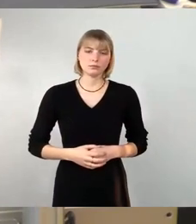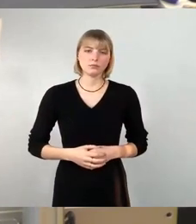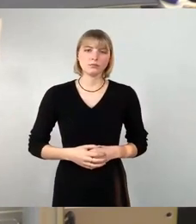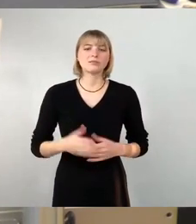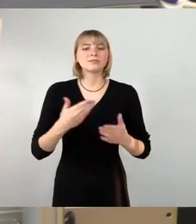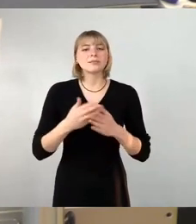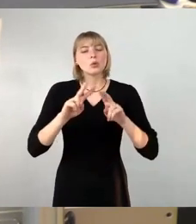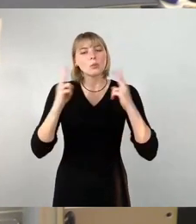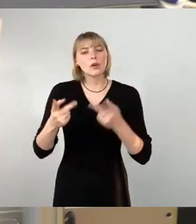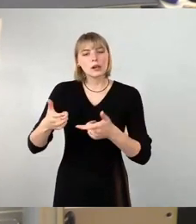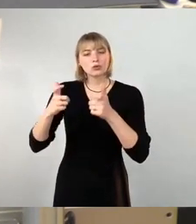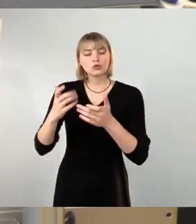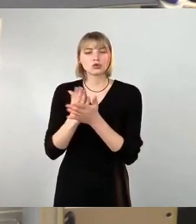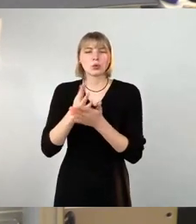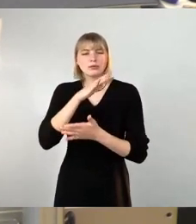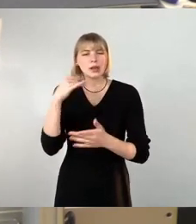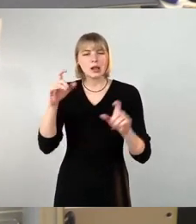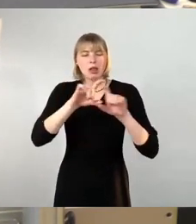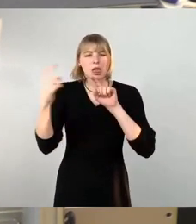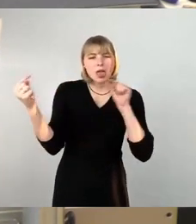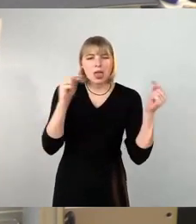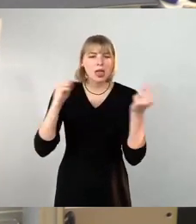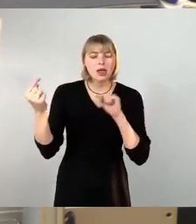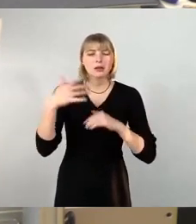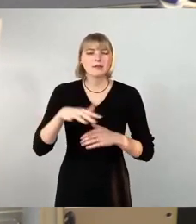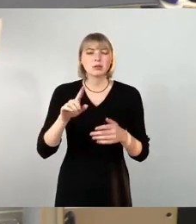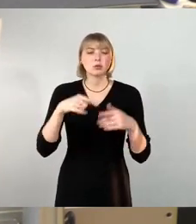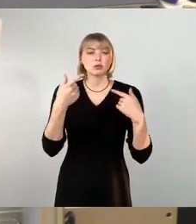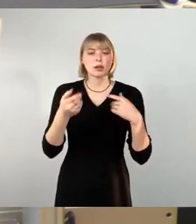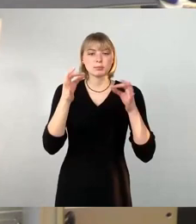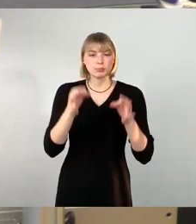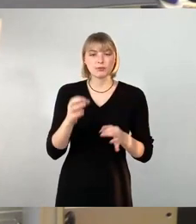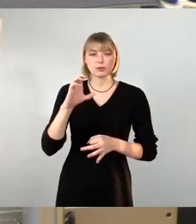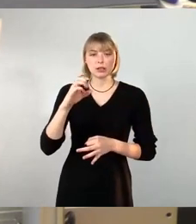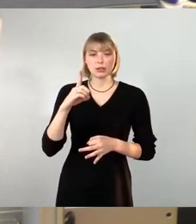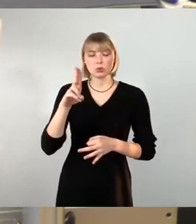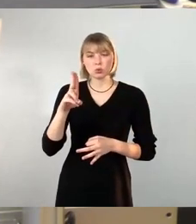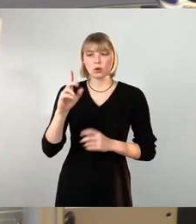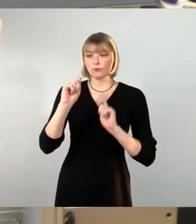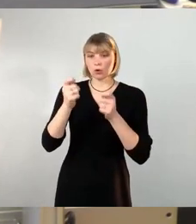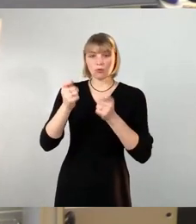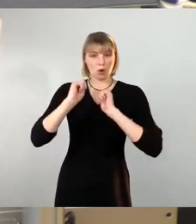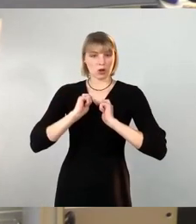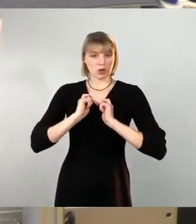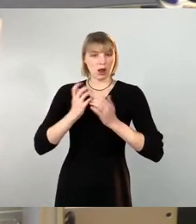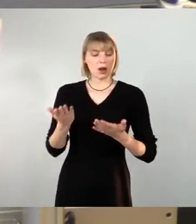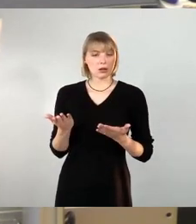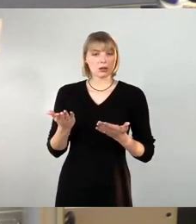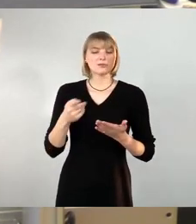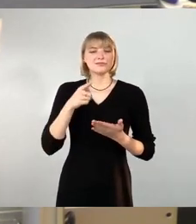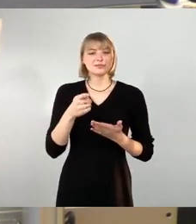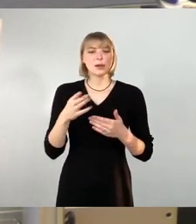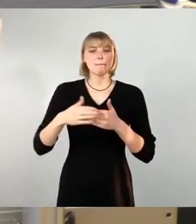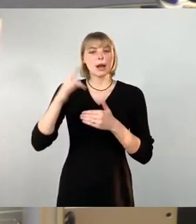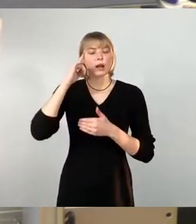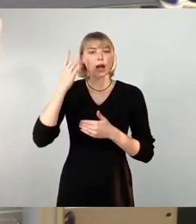lange debattiert darüber. Und da kam die CDU dann mit einem Vorschlag, dass dieser Beirat doch mehrheitlich aus Stadträtinnen